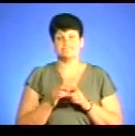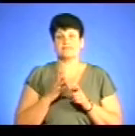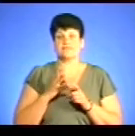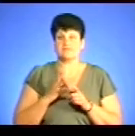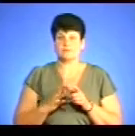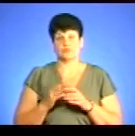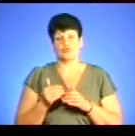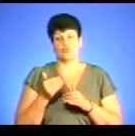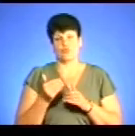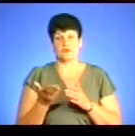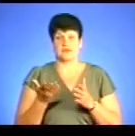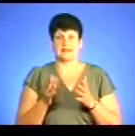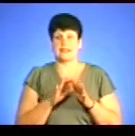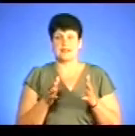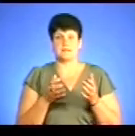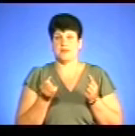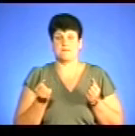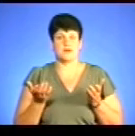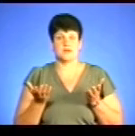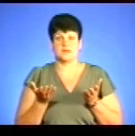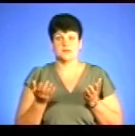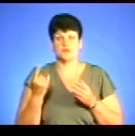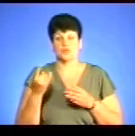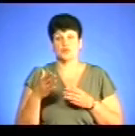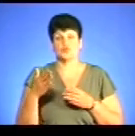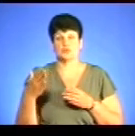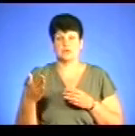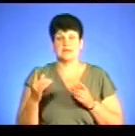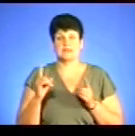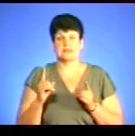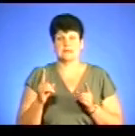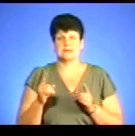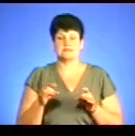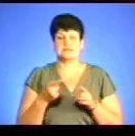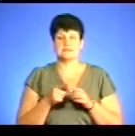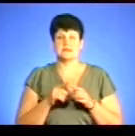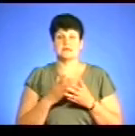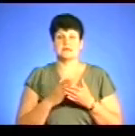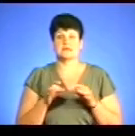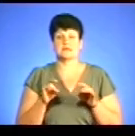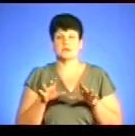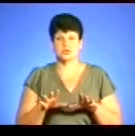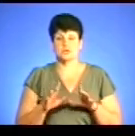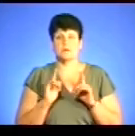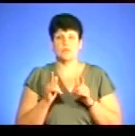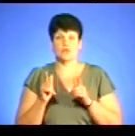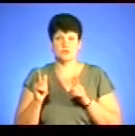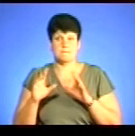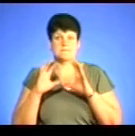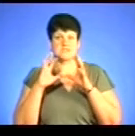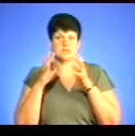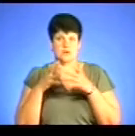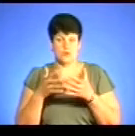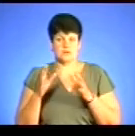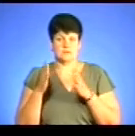в принципі, не приймається десь з одної сторони, тільки це є рішення, яке погоджено з міжнародними інстанціями,